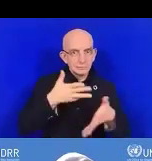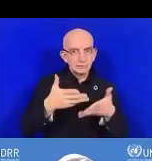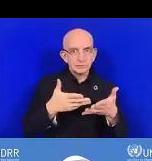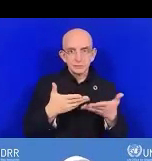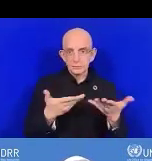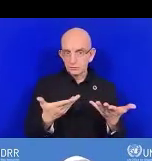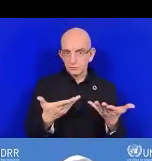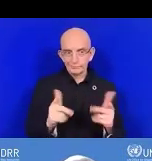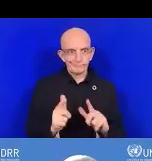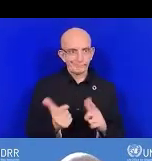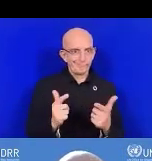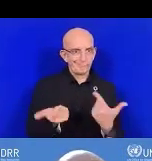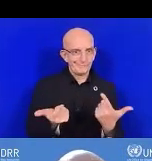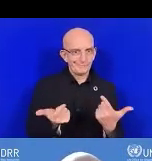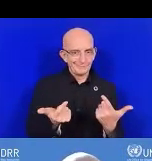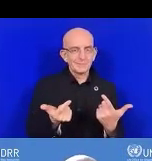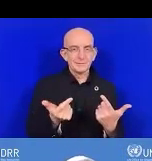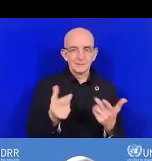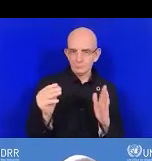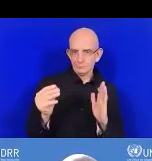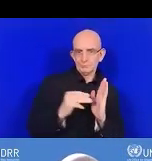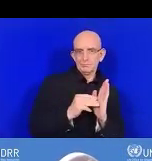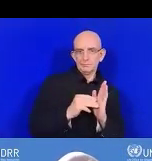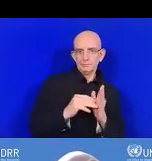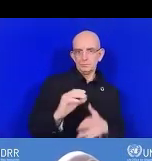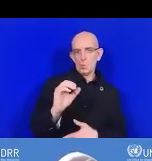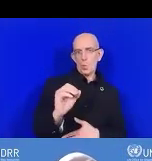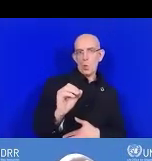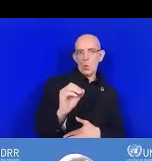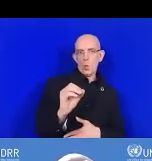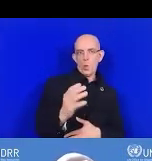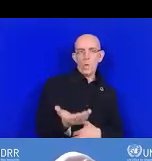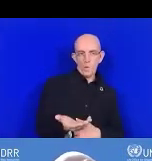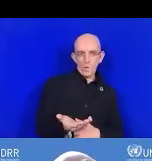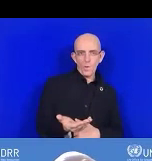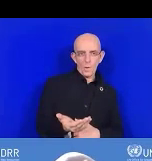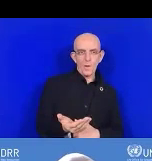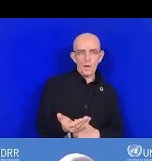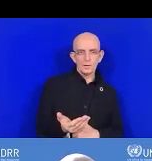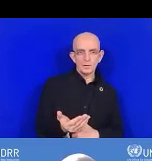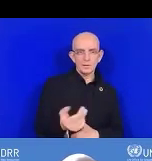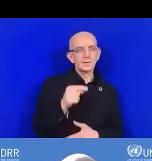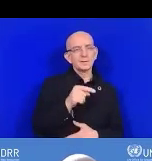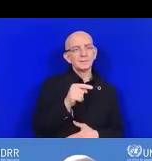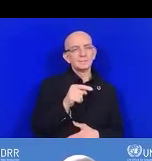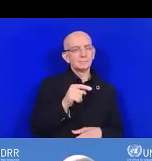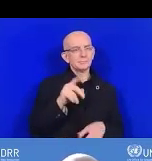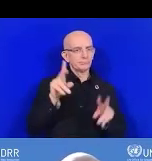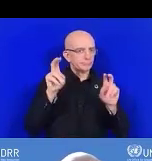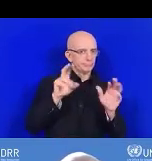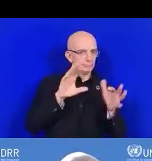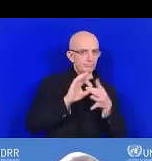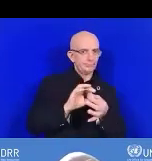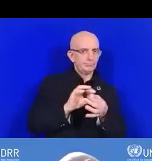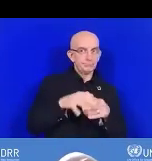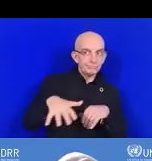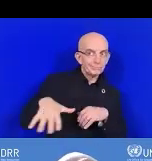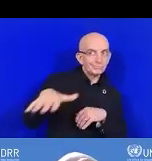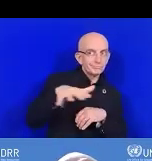déclaration de la situation qui existe dans votre gouvernement national,